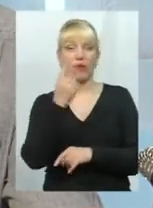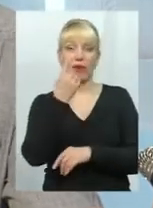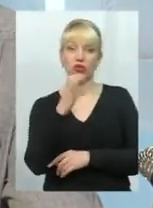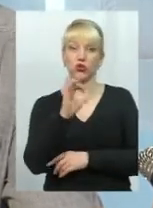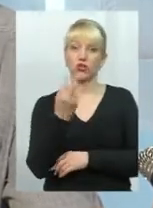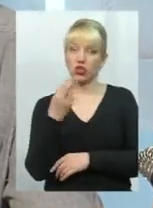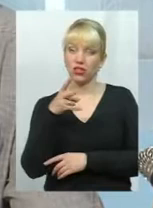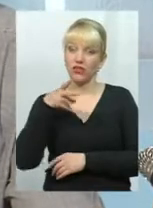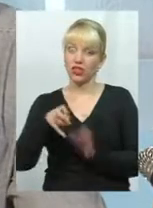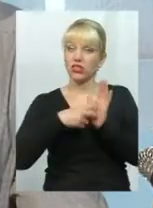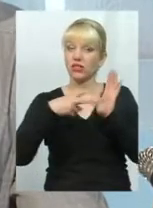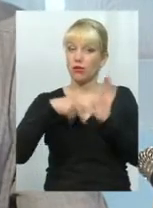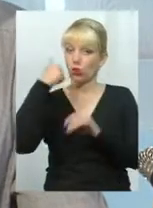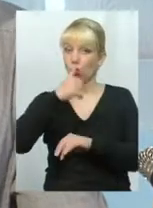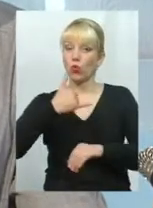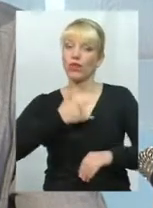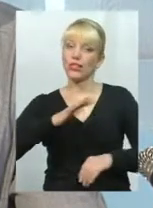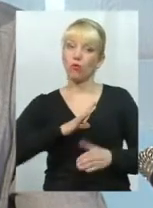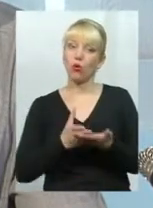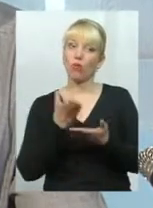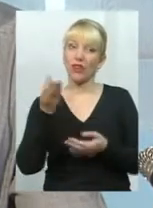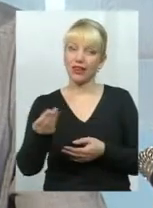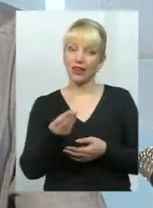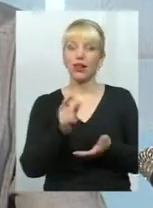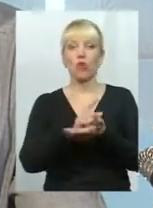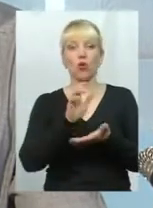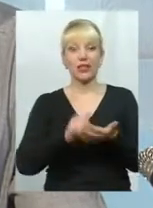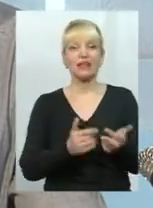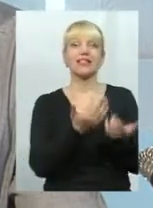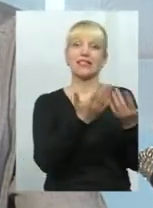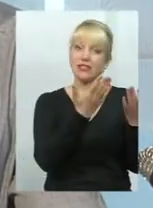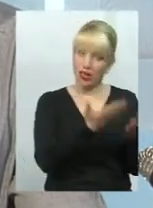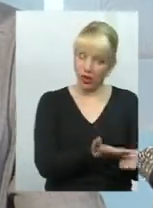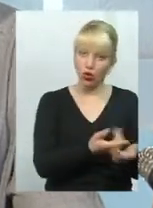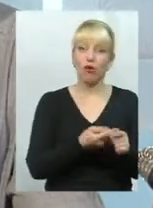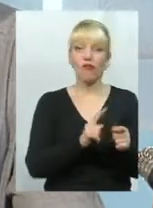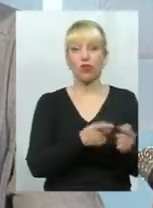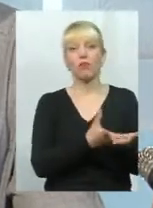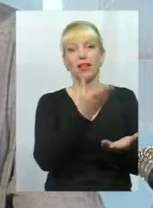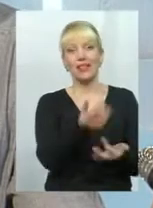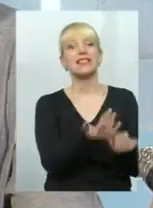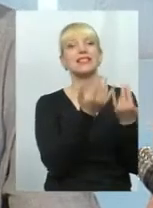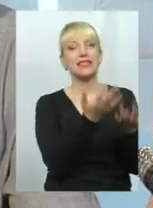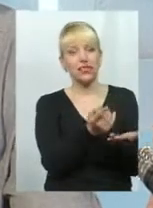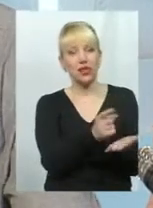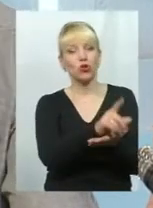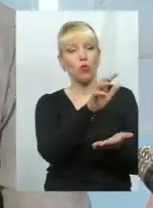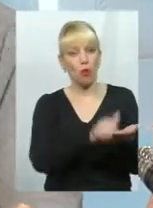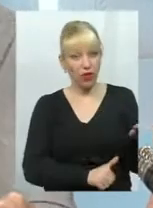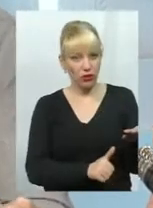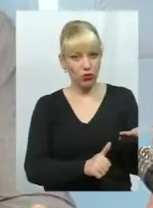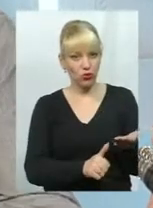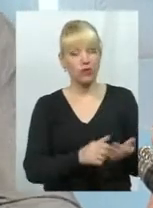року у нас було платників податків, от стільки-то, і вони сплочували от стільки-то єдиного соціального внеску до